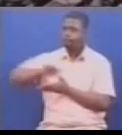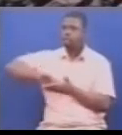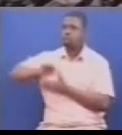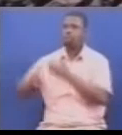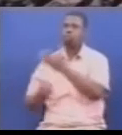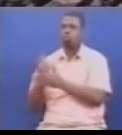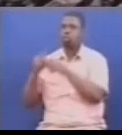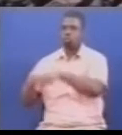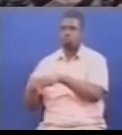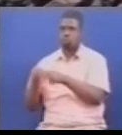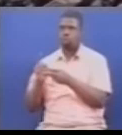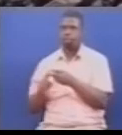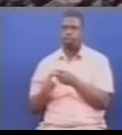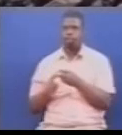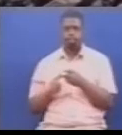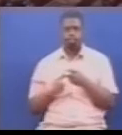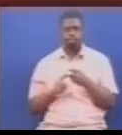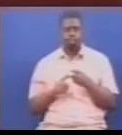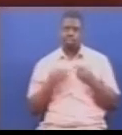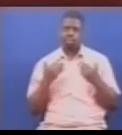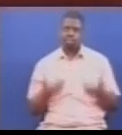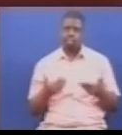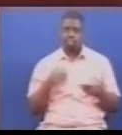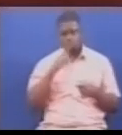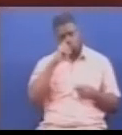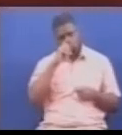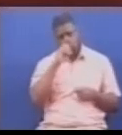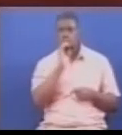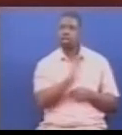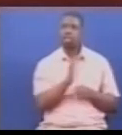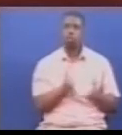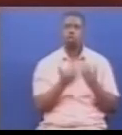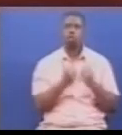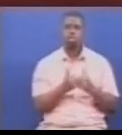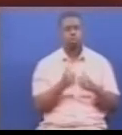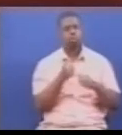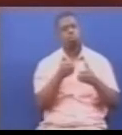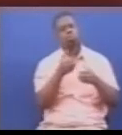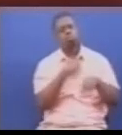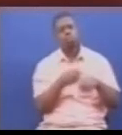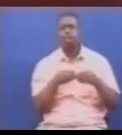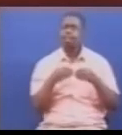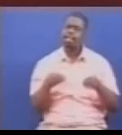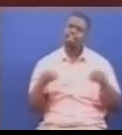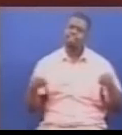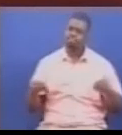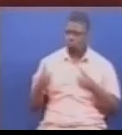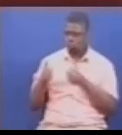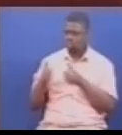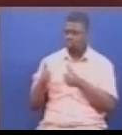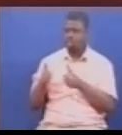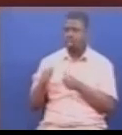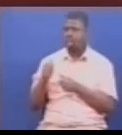kwenye crime scenes, hivyo uchunguzi wake, unaweza kuchukua muda zaidi kutegemeana na aina ya